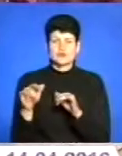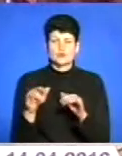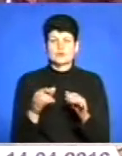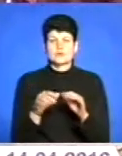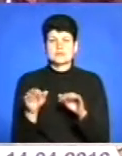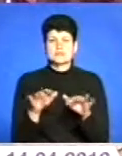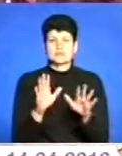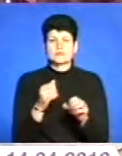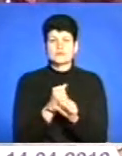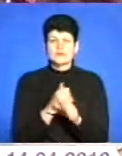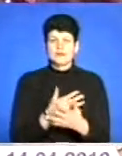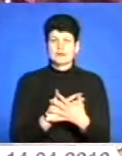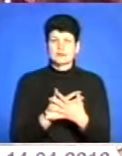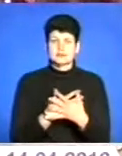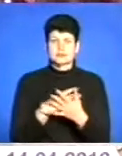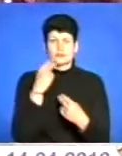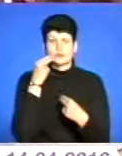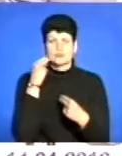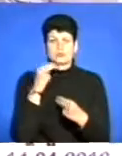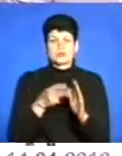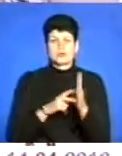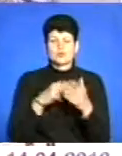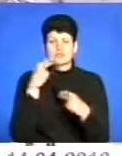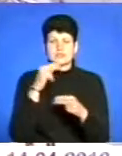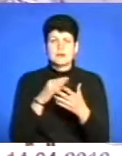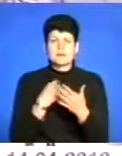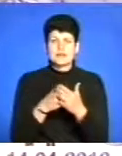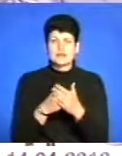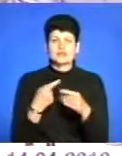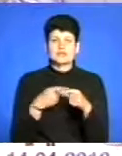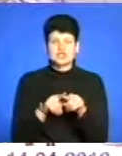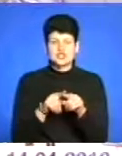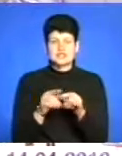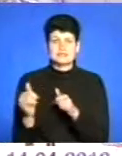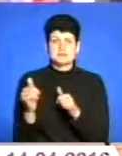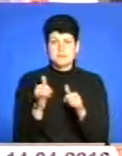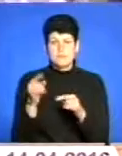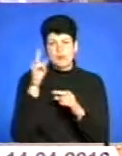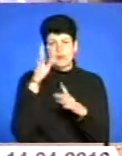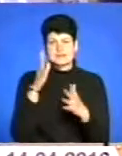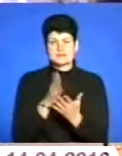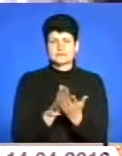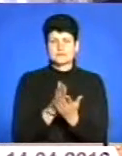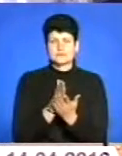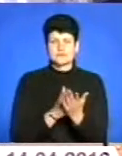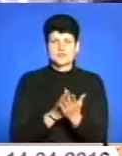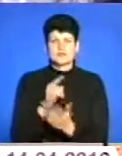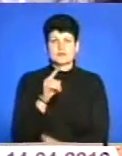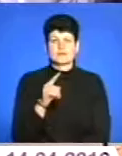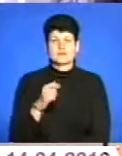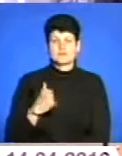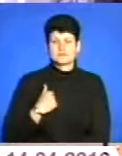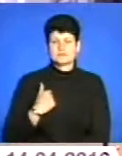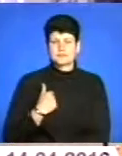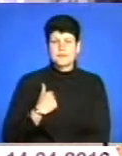Планують поліпшити матеріально-технічне забезпечення військовослужбовців та сприяти популяризації несення служби в Збройних силах. У